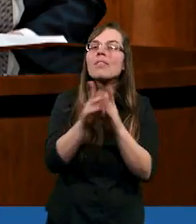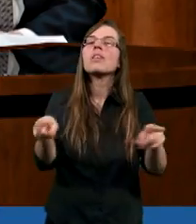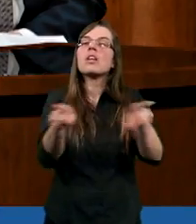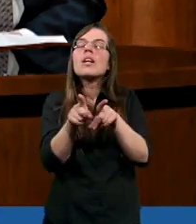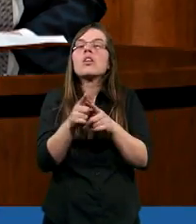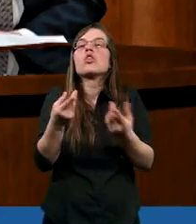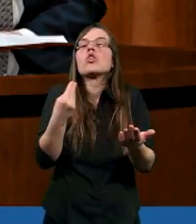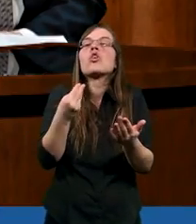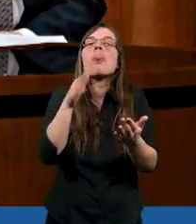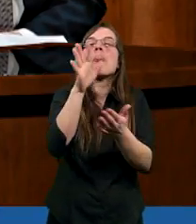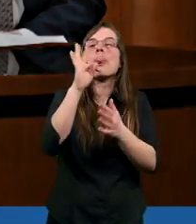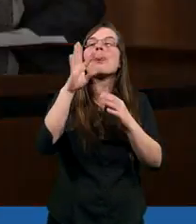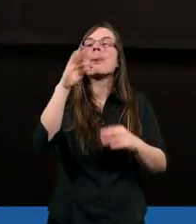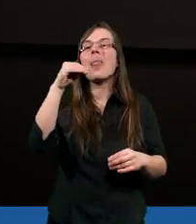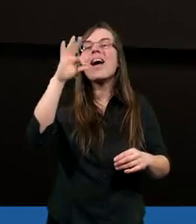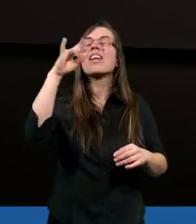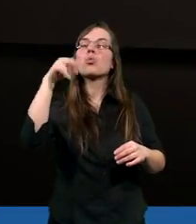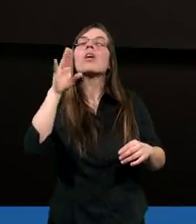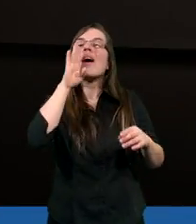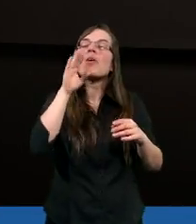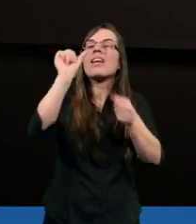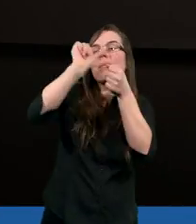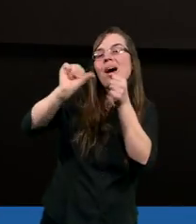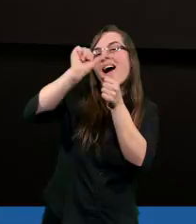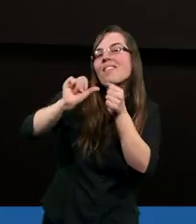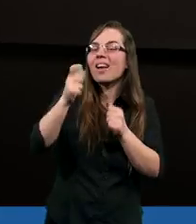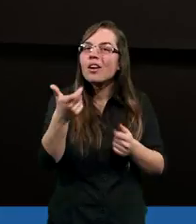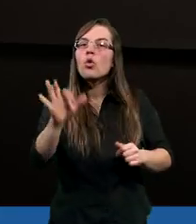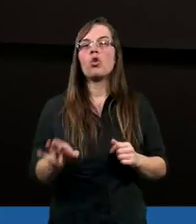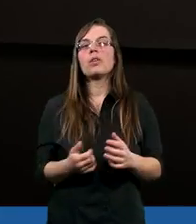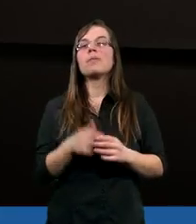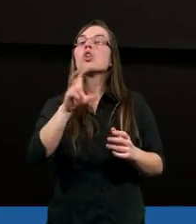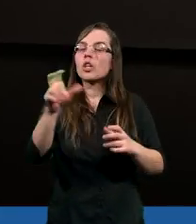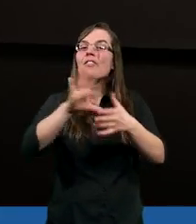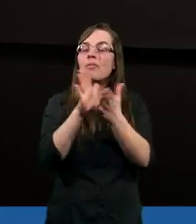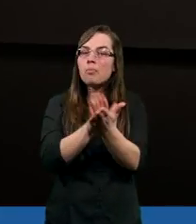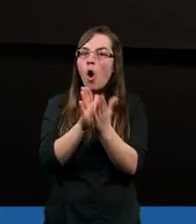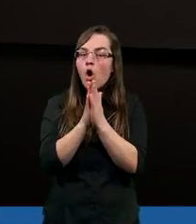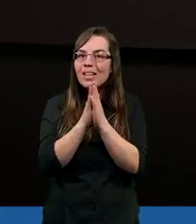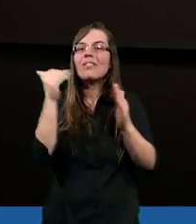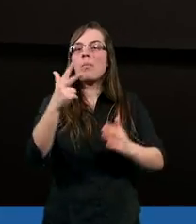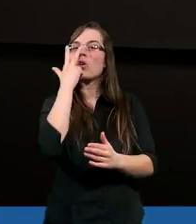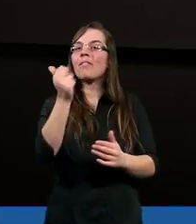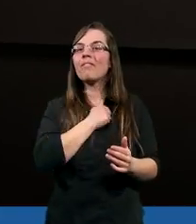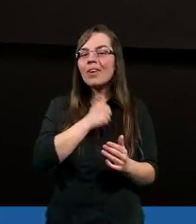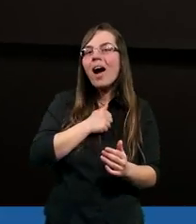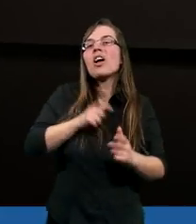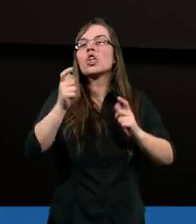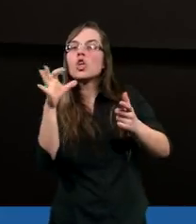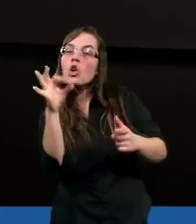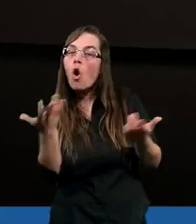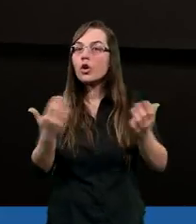testuje. Czy w modlitwie możemy wyrazić, czy przez modlitwę możemy